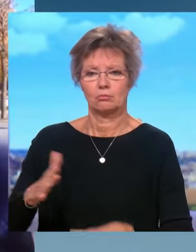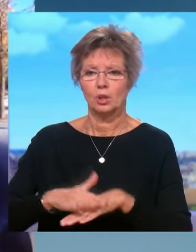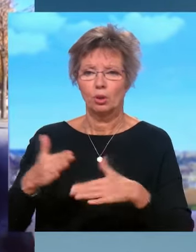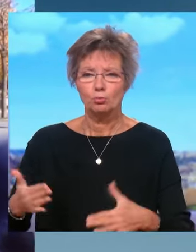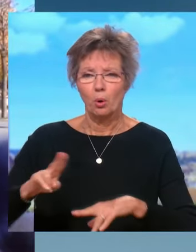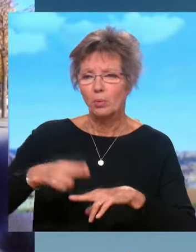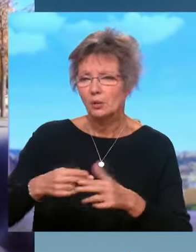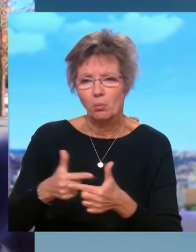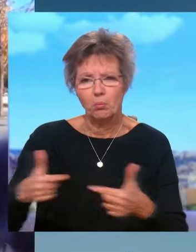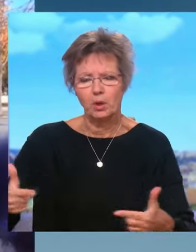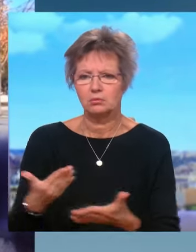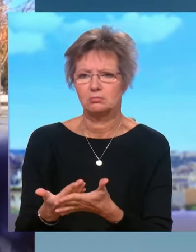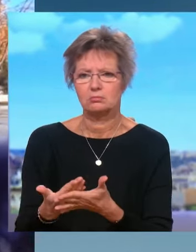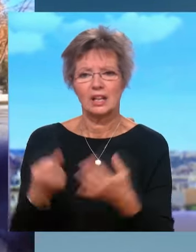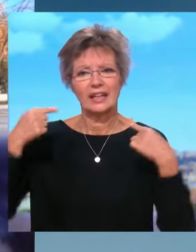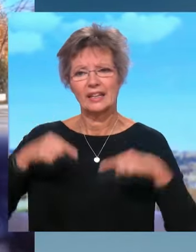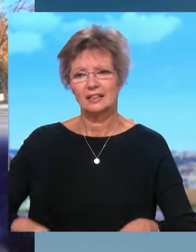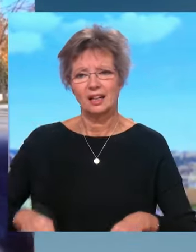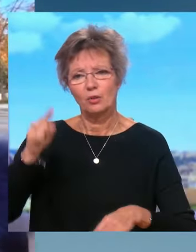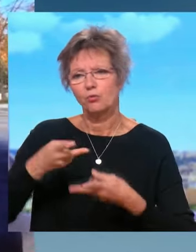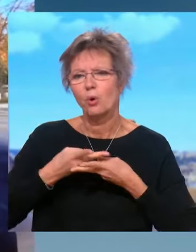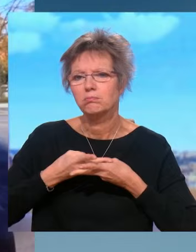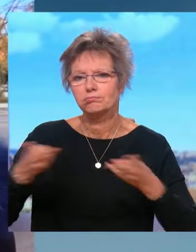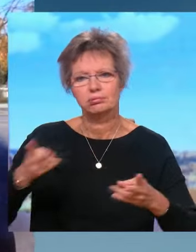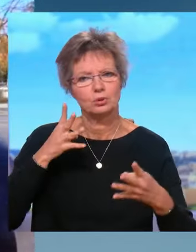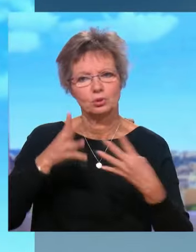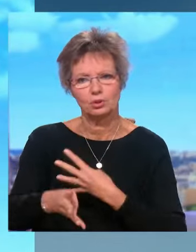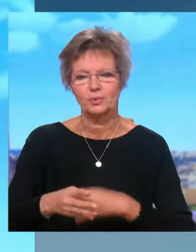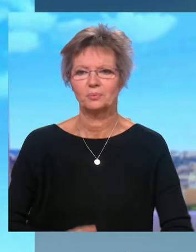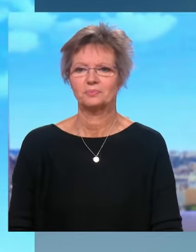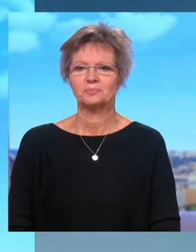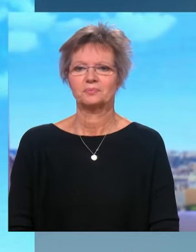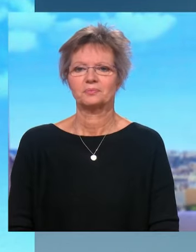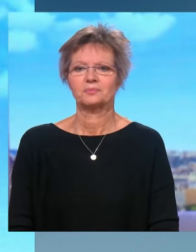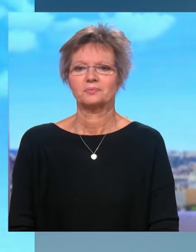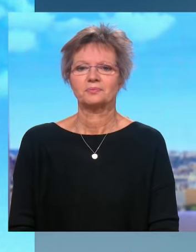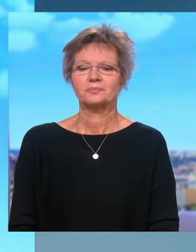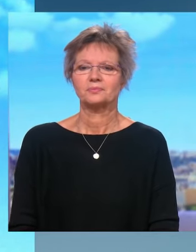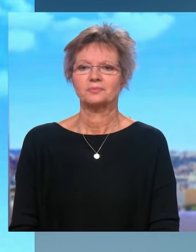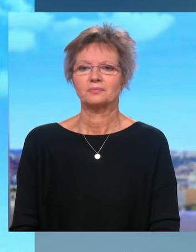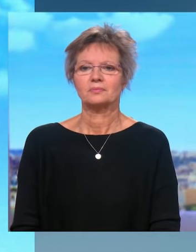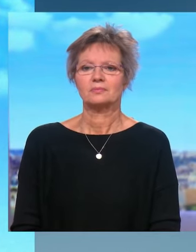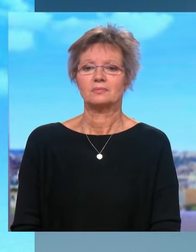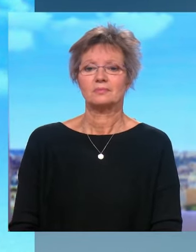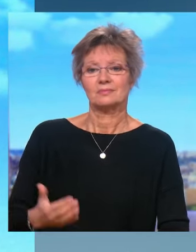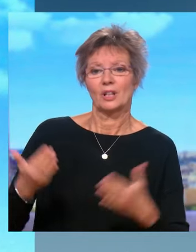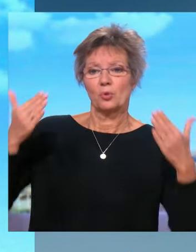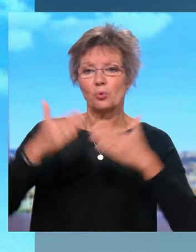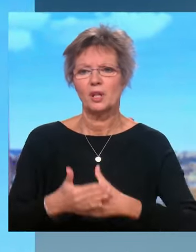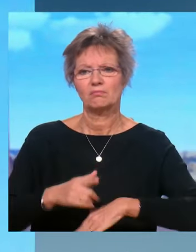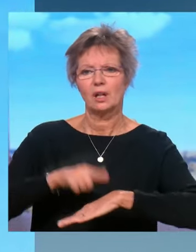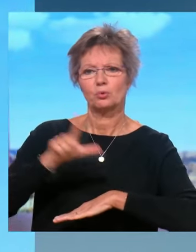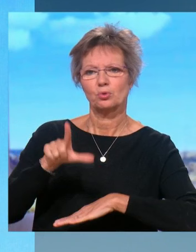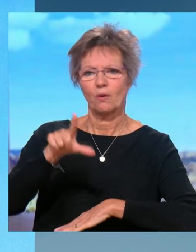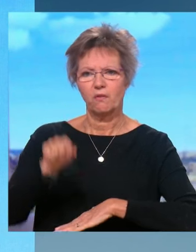leur prénom, l'État n'a rien à cacher à ses concitoyens. Alors, vous étiez avec nous au 4V à 7h43, mais à 2h20 cette nuit, vous étiez encore à